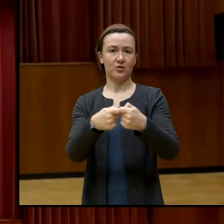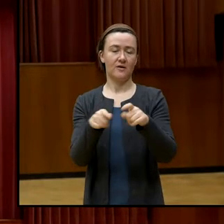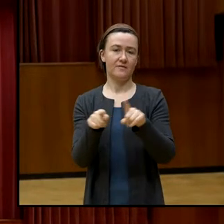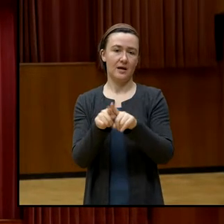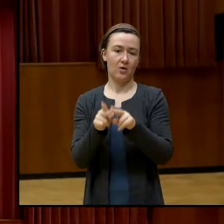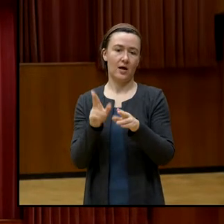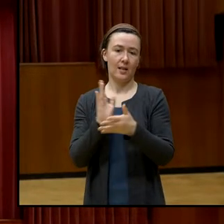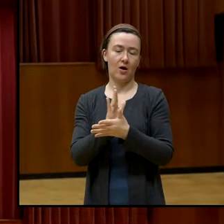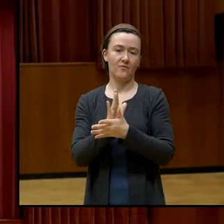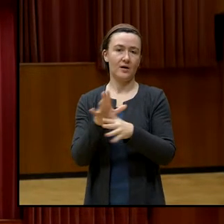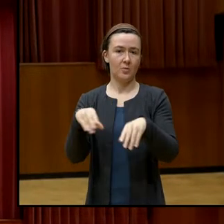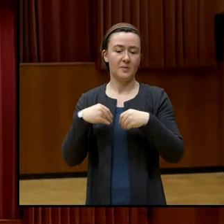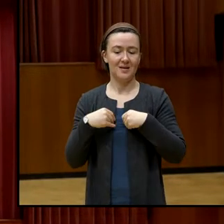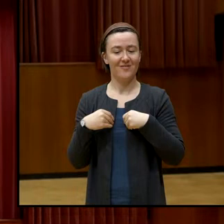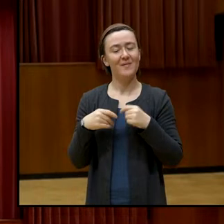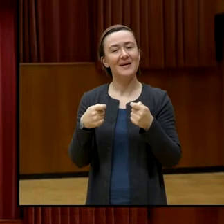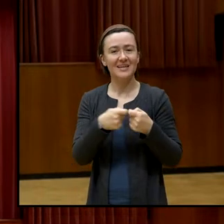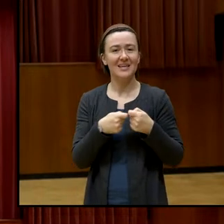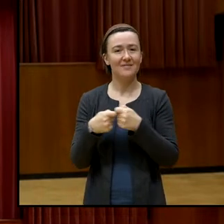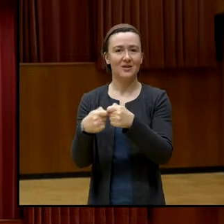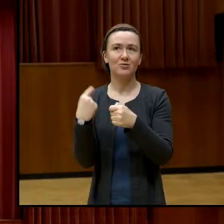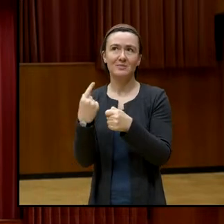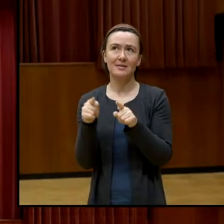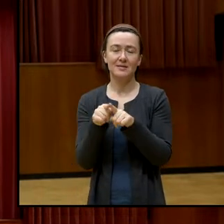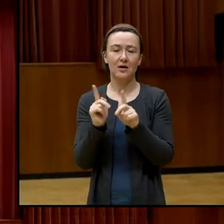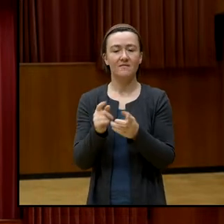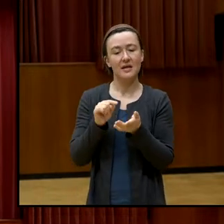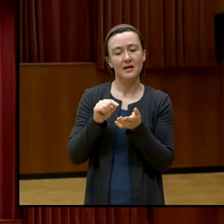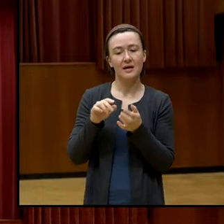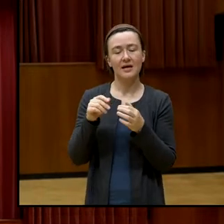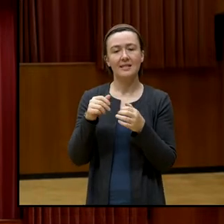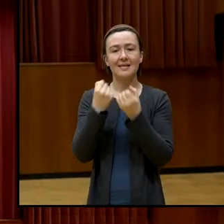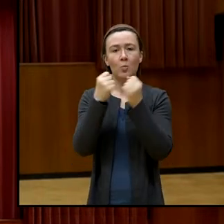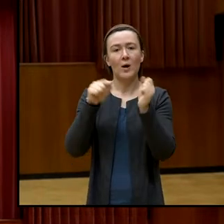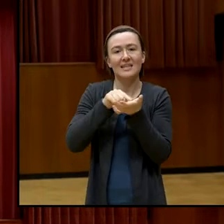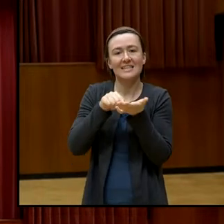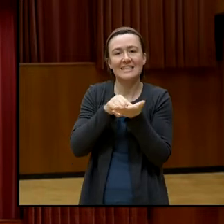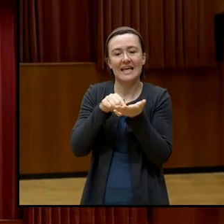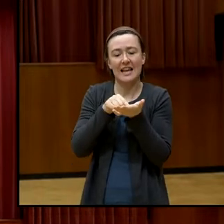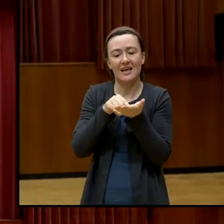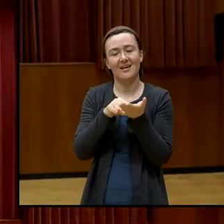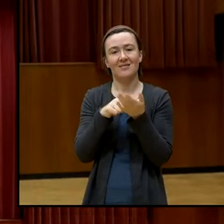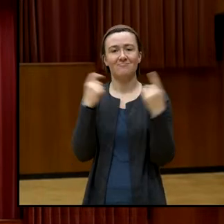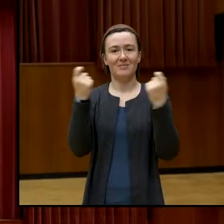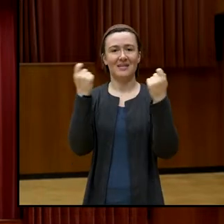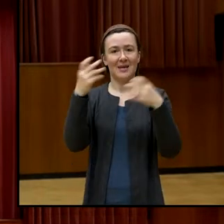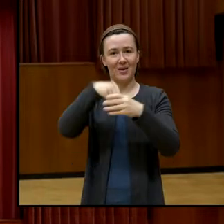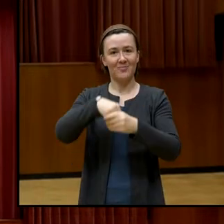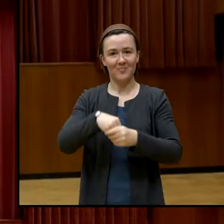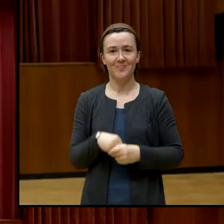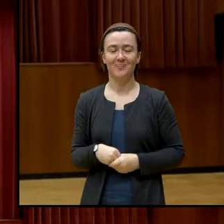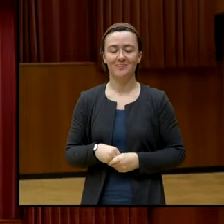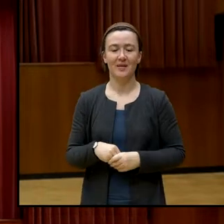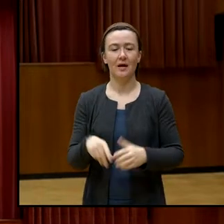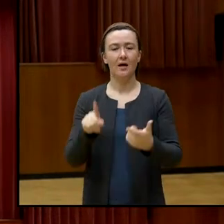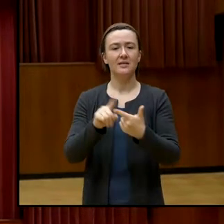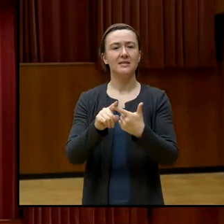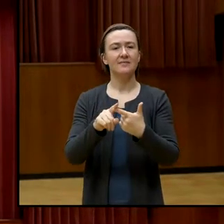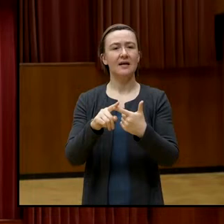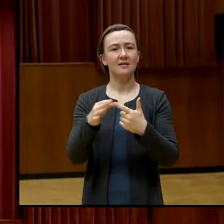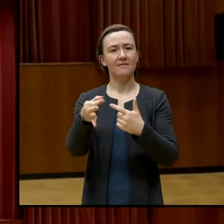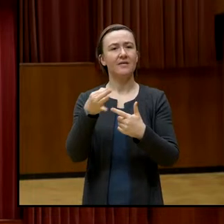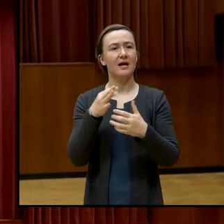eine Zelle von Demokratie in Betrieben sein sollen. Zweitens zu der Frage, die im Chat gekommen ist, also diese